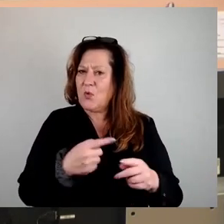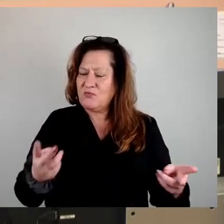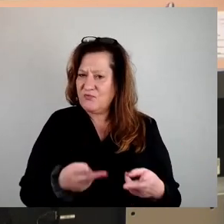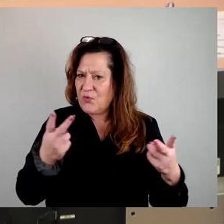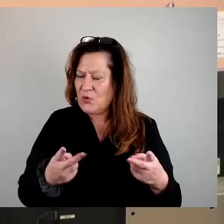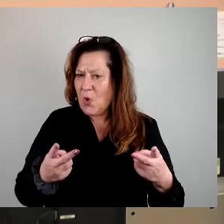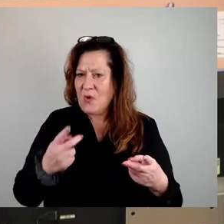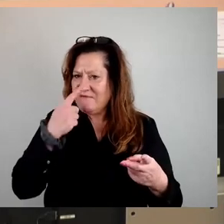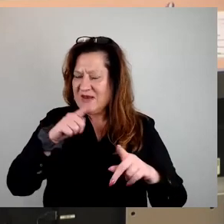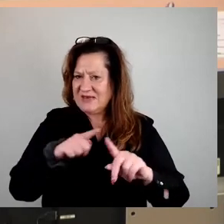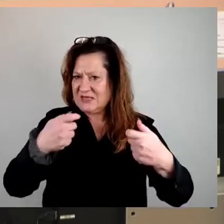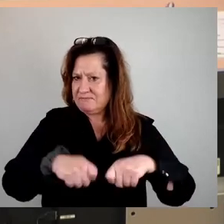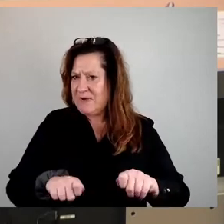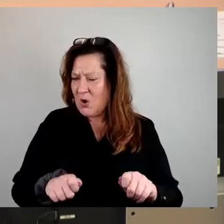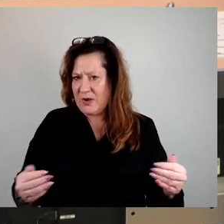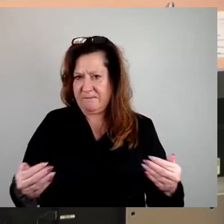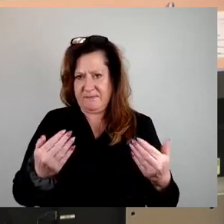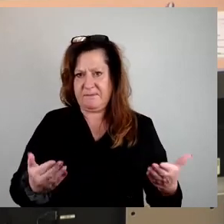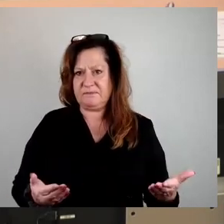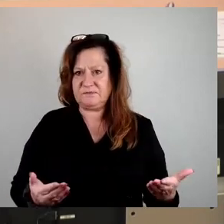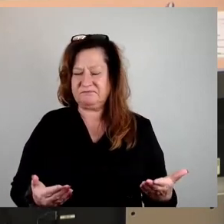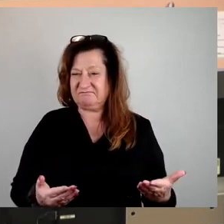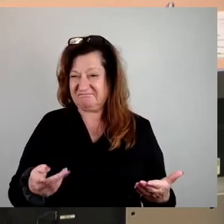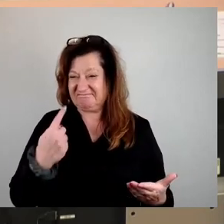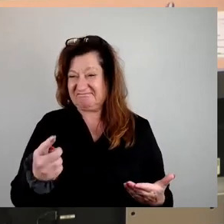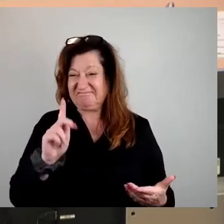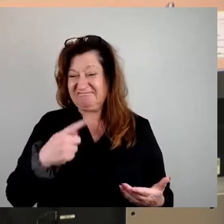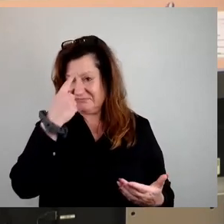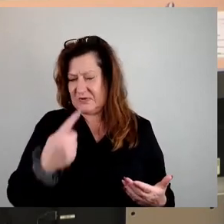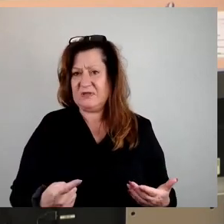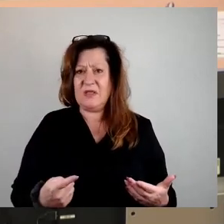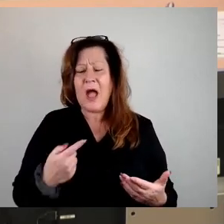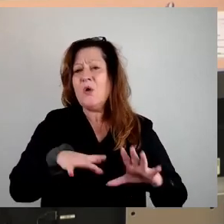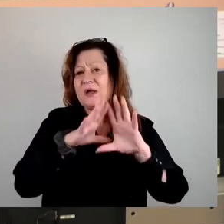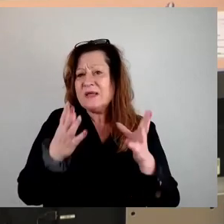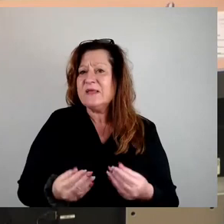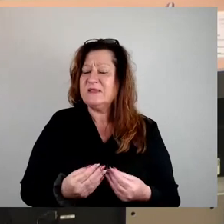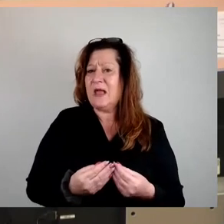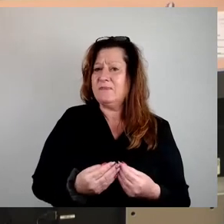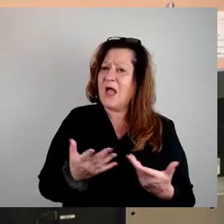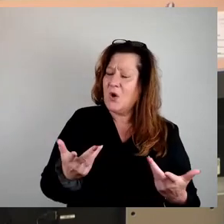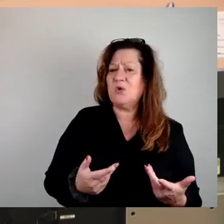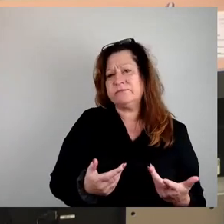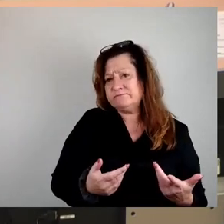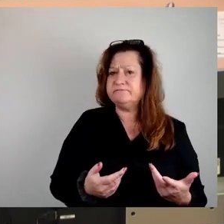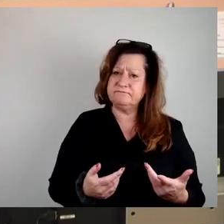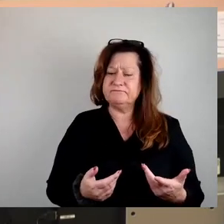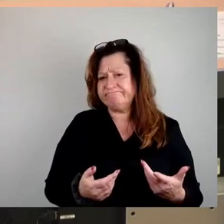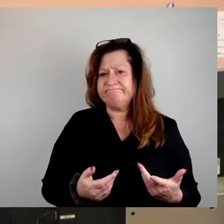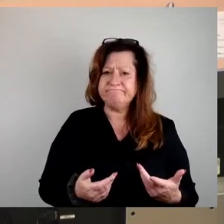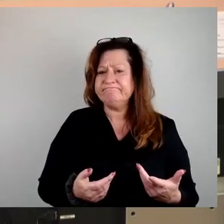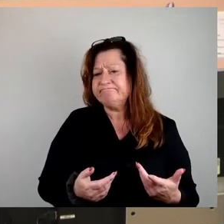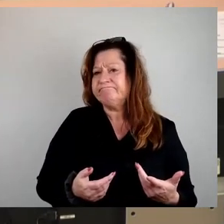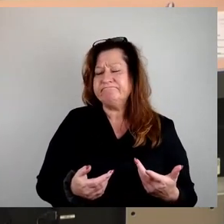Und das sollte Ihnen eigentlich bekannt sein. Es ist natürlich bei dieser ganzen Geschichte auch ein Wermutstropfen dabei. Was nicht geschafft wird, ist,